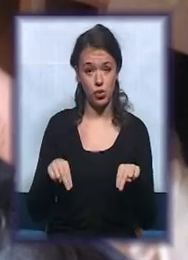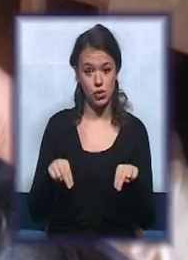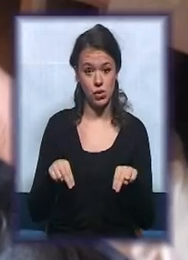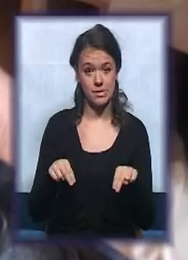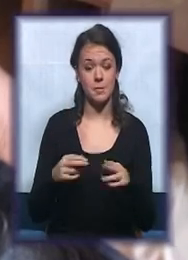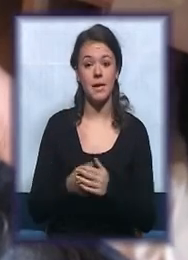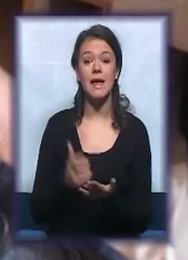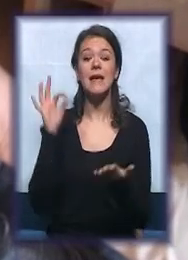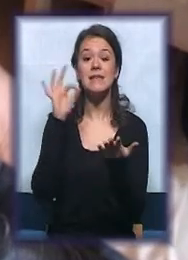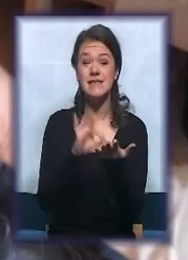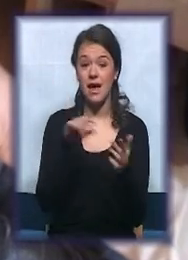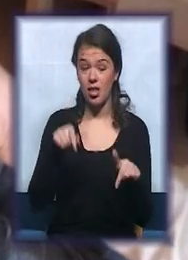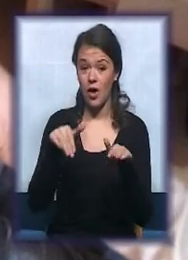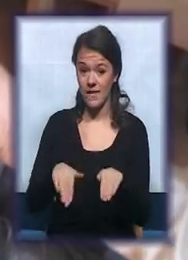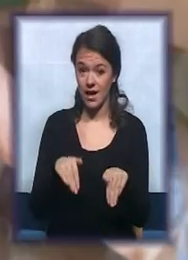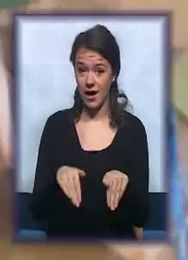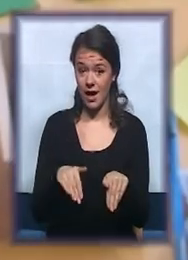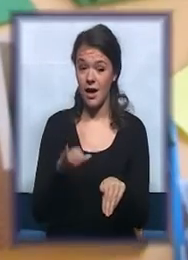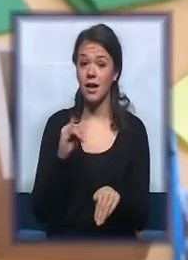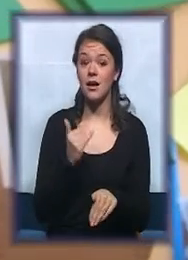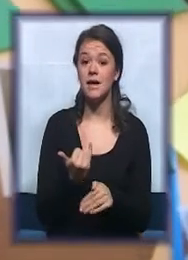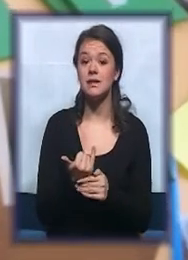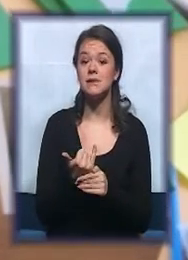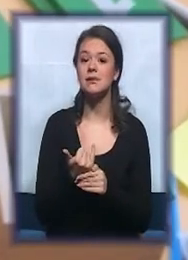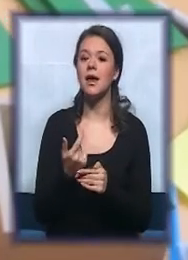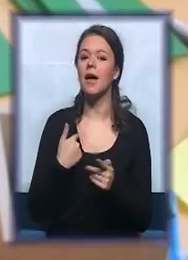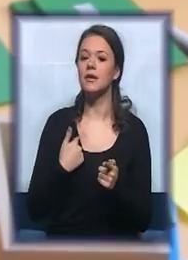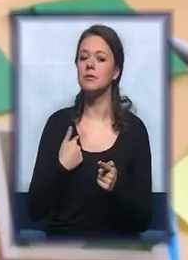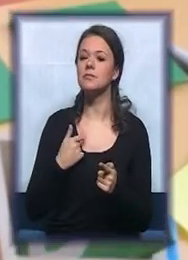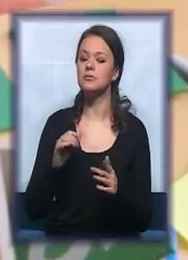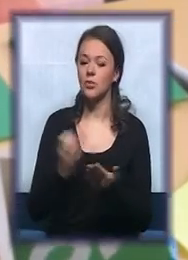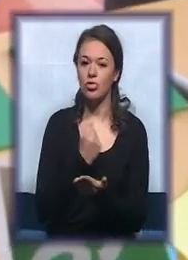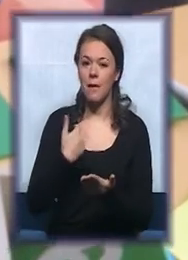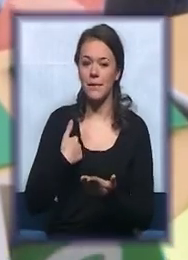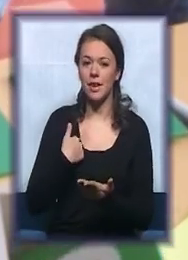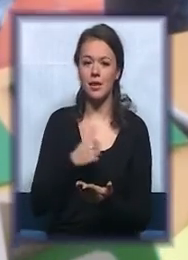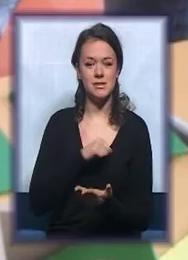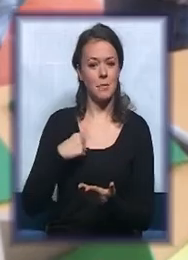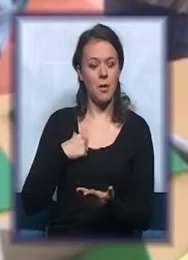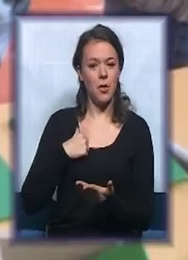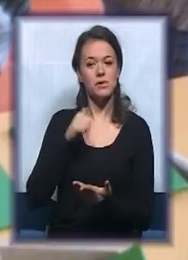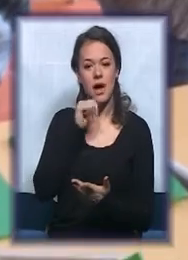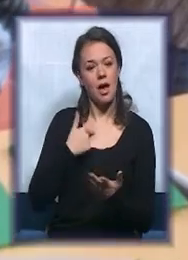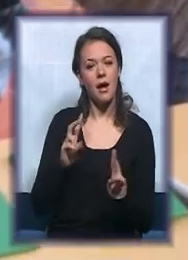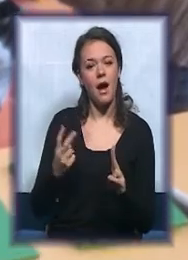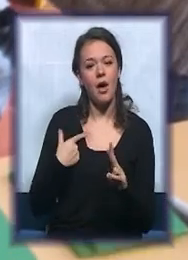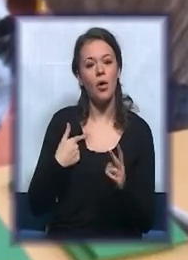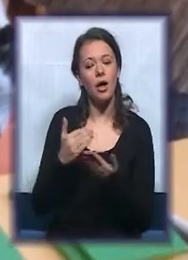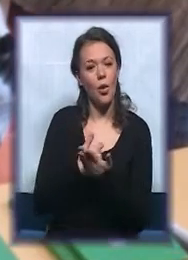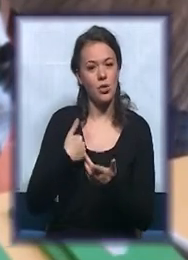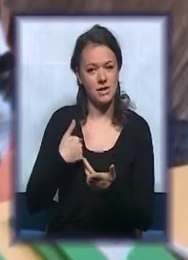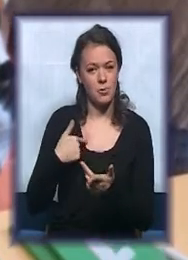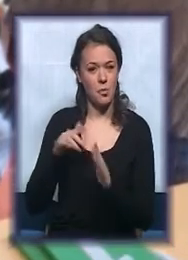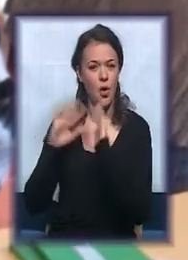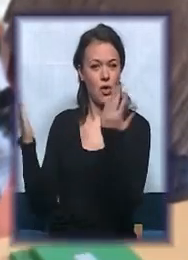Cilj ovih igara jeste sticanje samopouzdanja i primjenu u svojoj lokalnoj sredini. I rezultati se